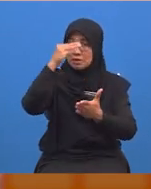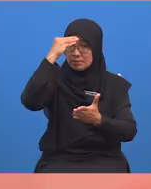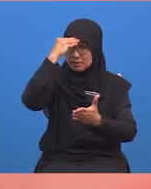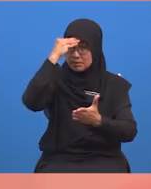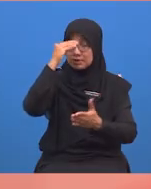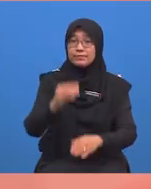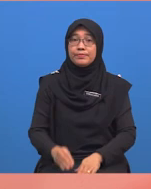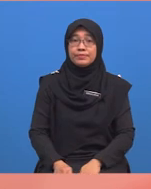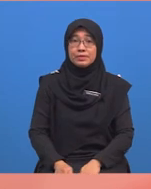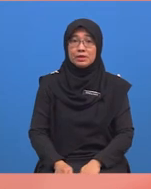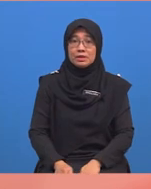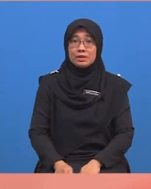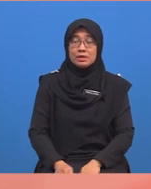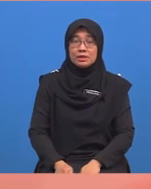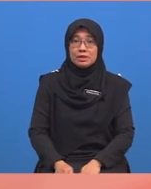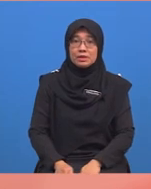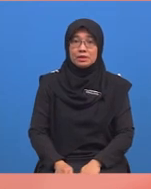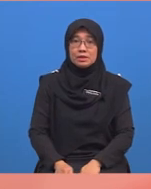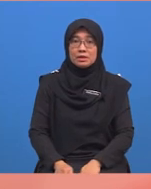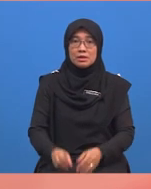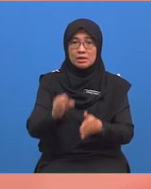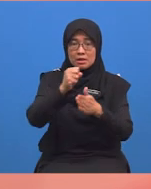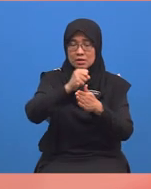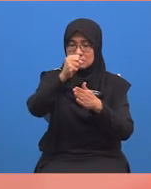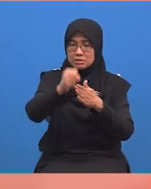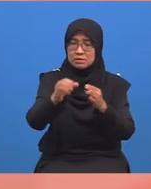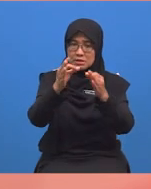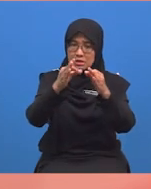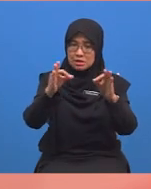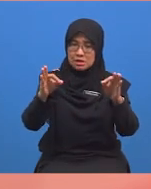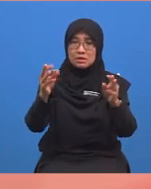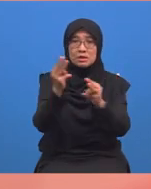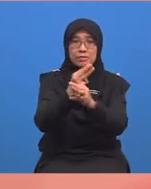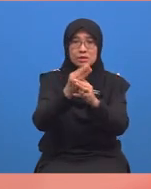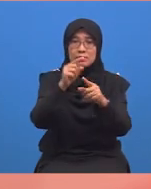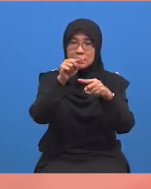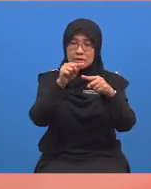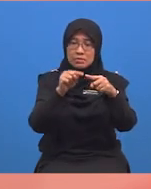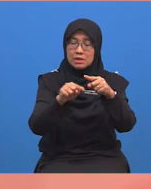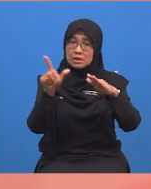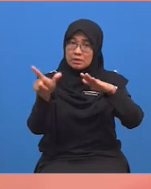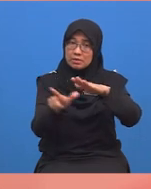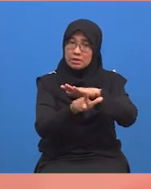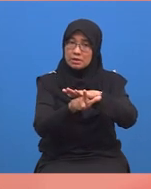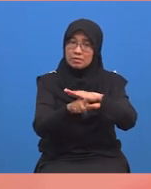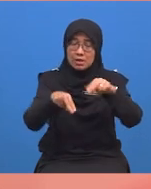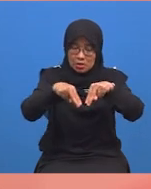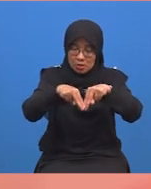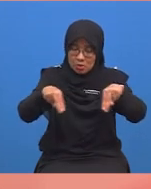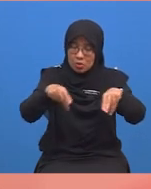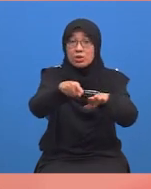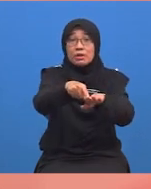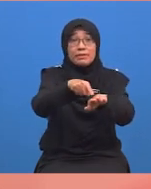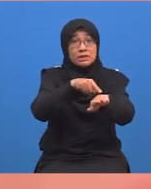iaitu menyelesaikan ayat matematik bahagi melibatkan ukuran